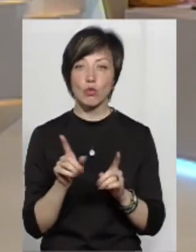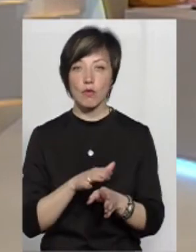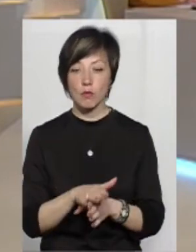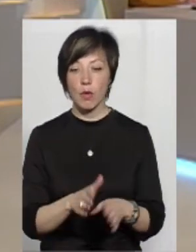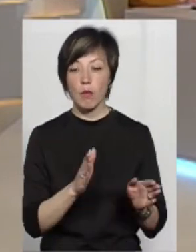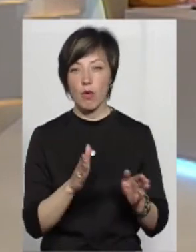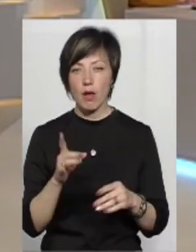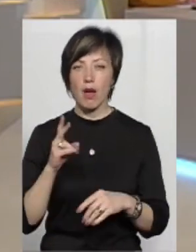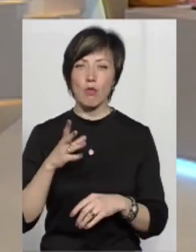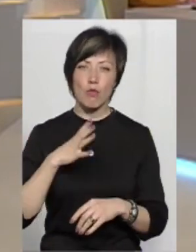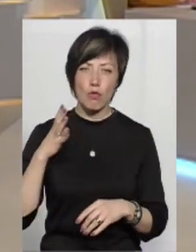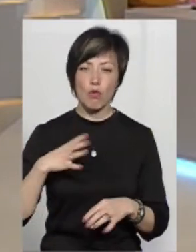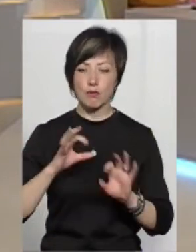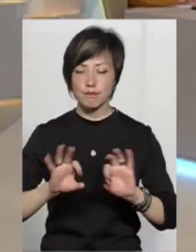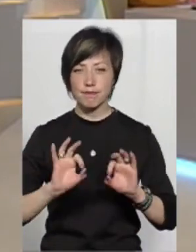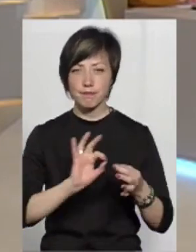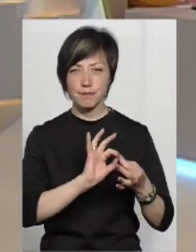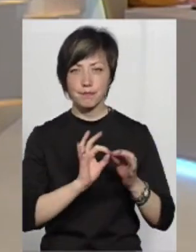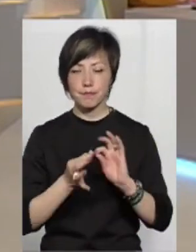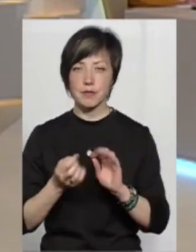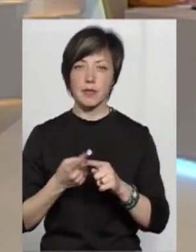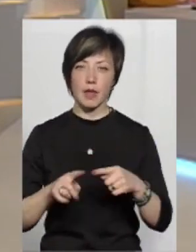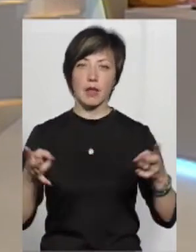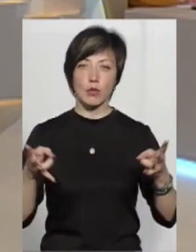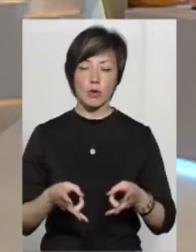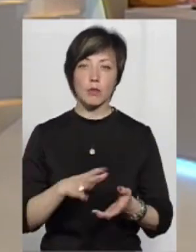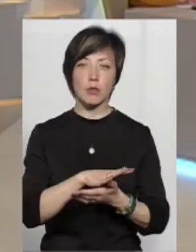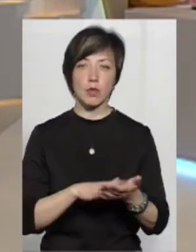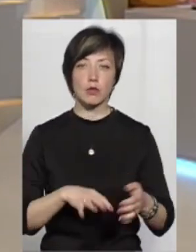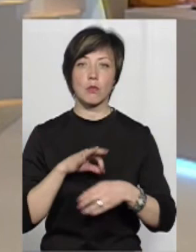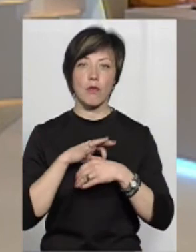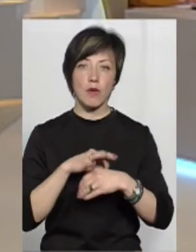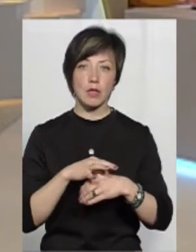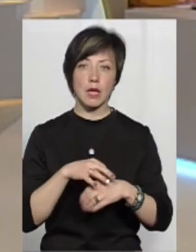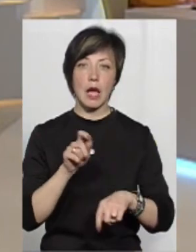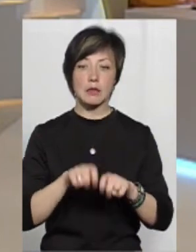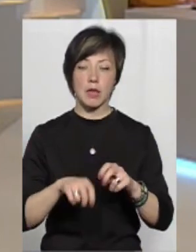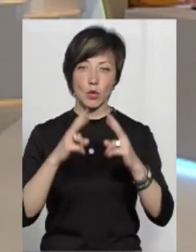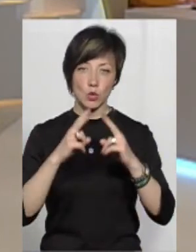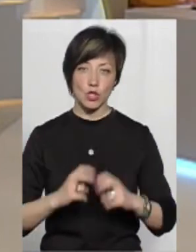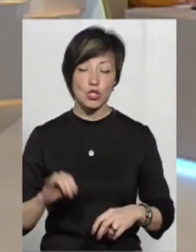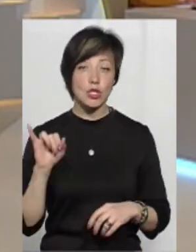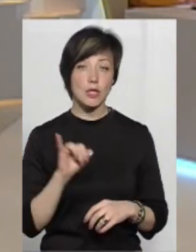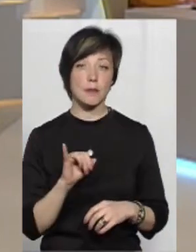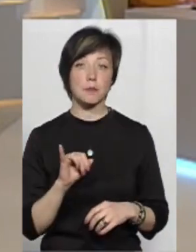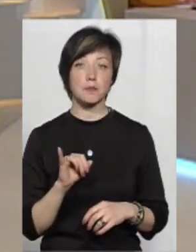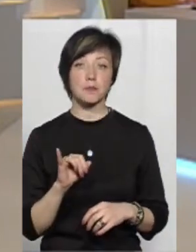тобто, механізм. Бо це є необхідним для подальшого проведення експертних досліджень,